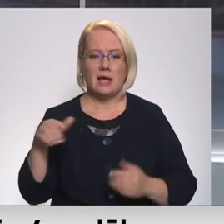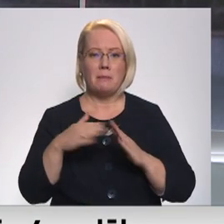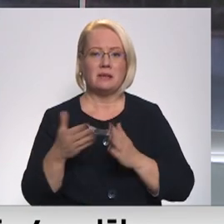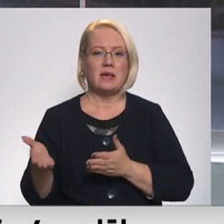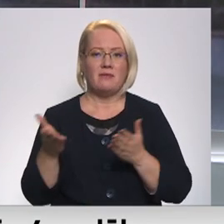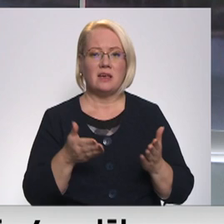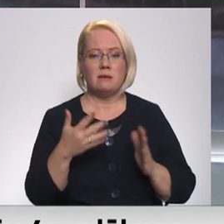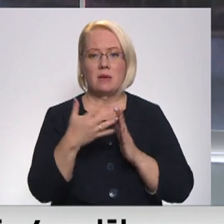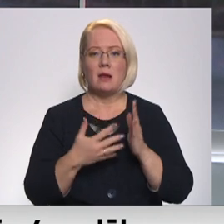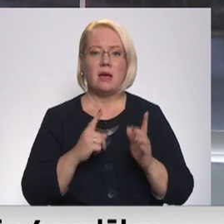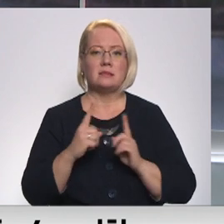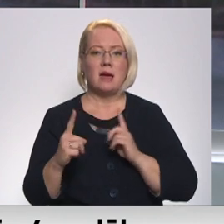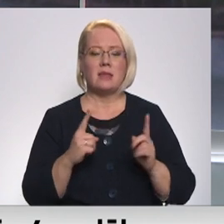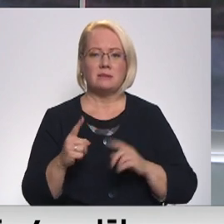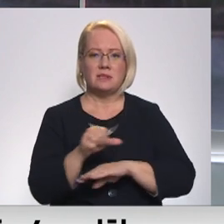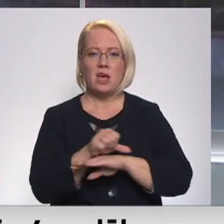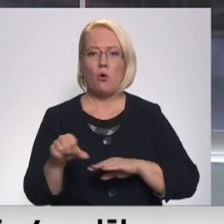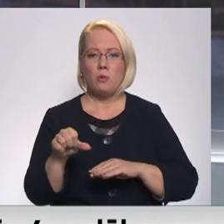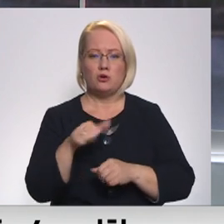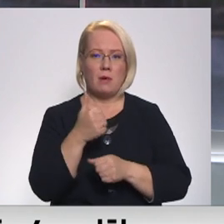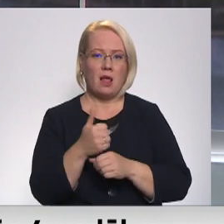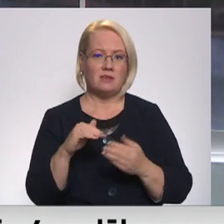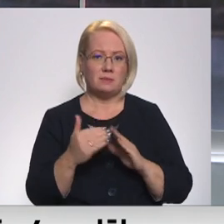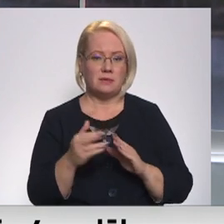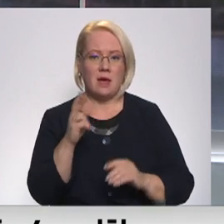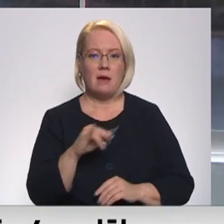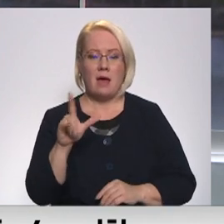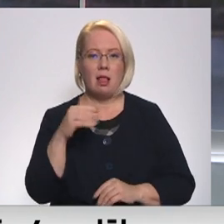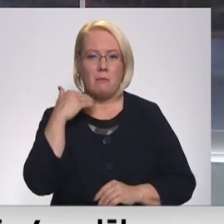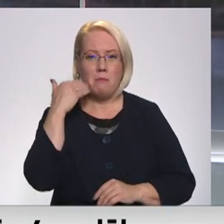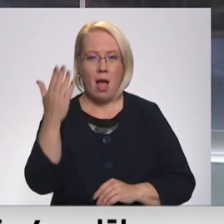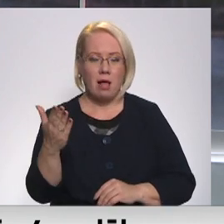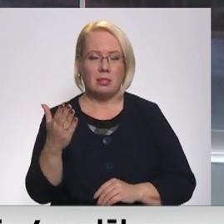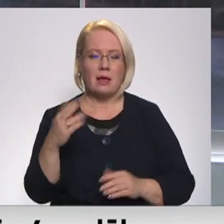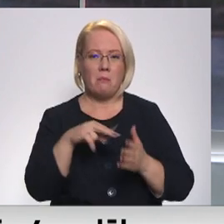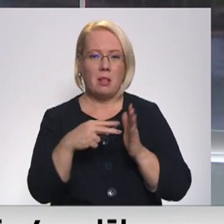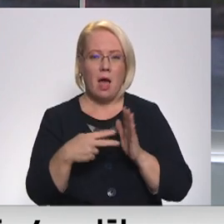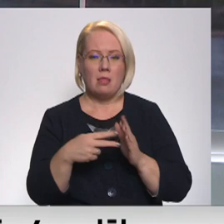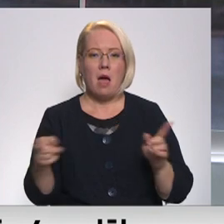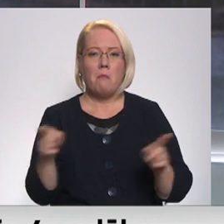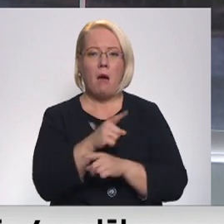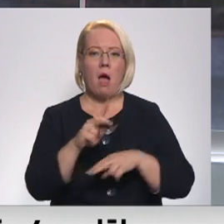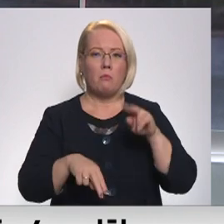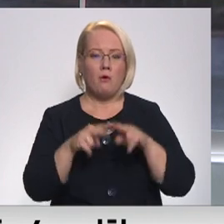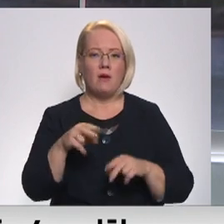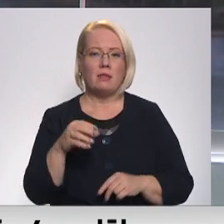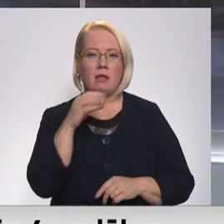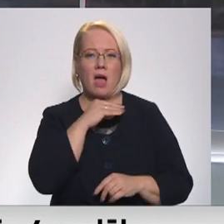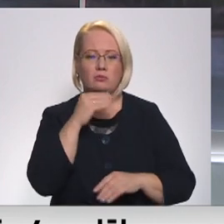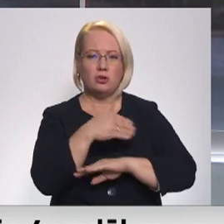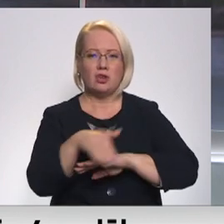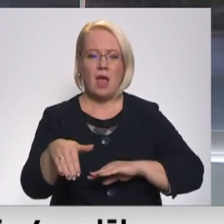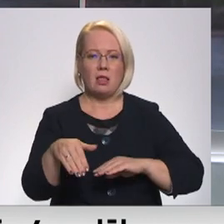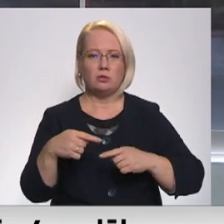jārēķinās ar satiksmes ierobežojumiem galspilsētā. Rel Baltika būvniecības plānā paredzēts pārbūvēt Lāčplēša ielas